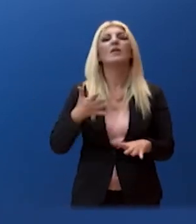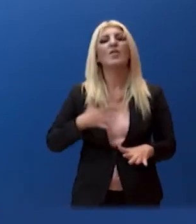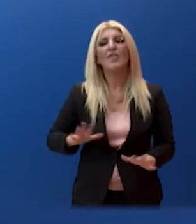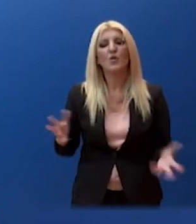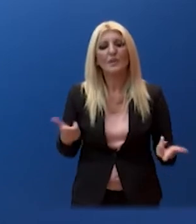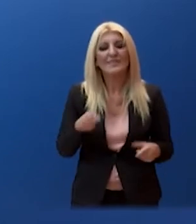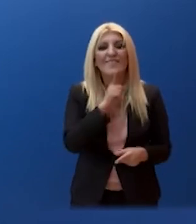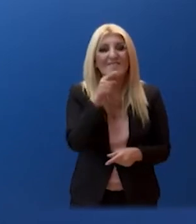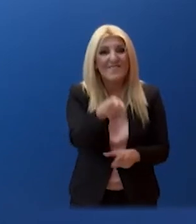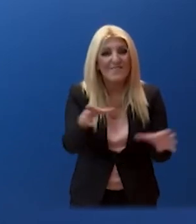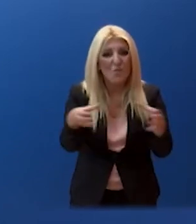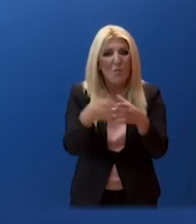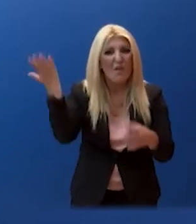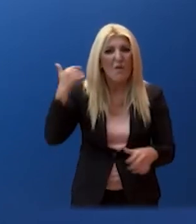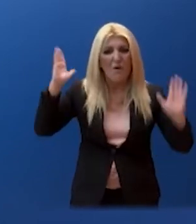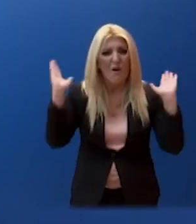της Μεσαίας Τάξης.